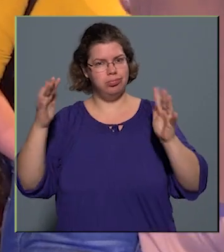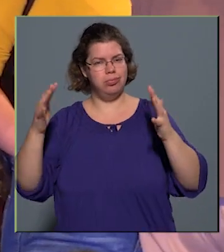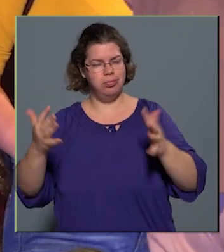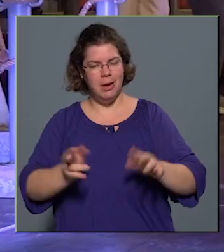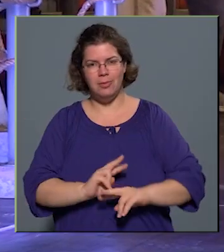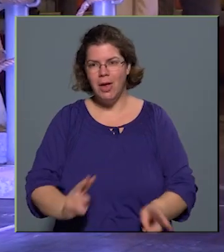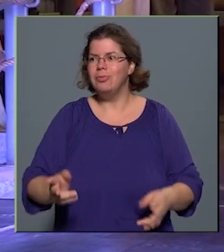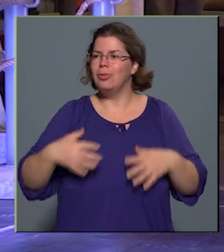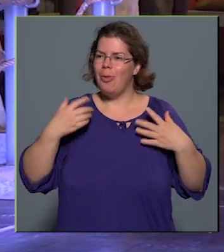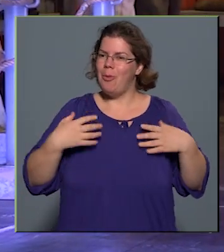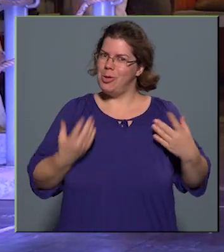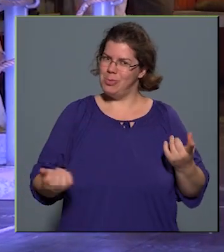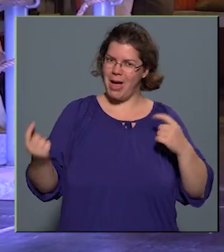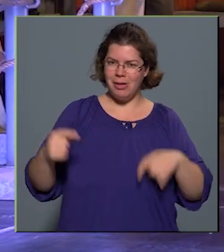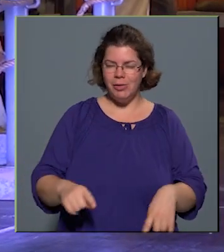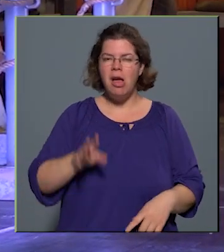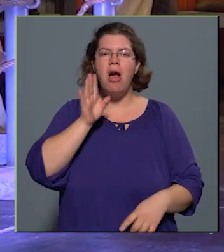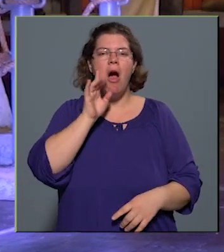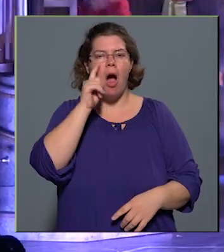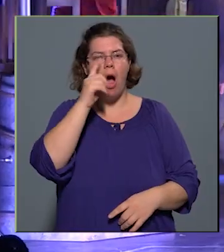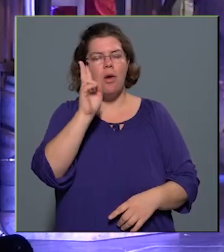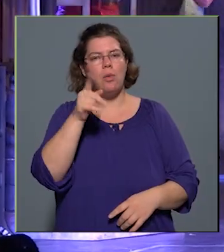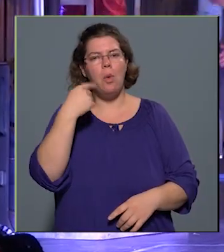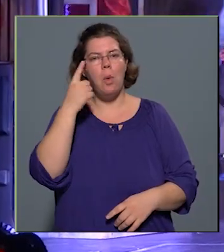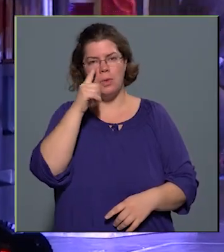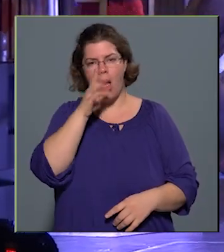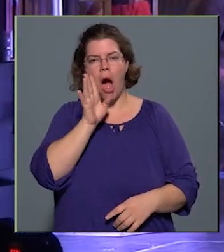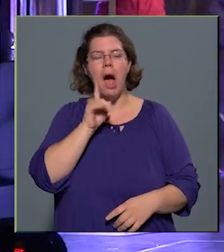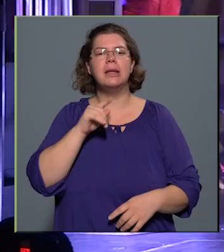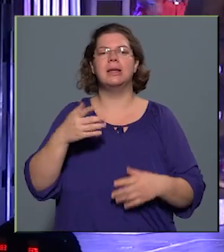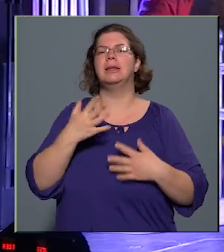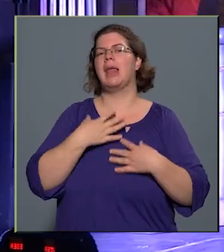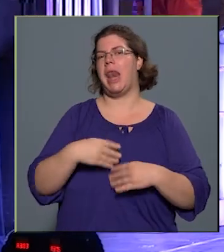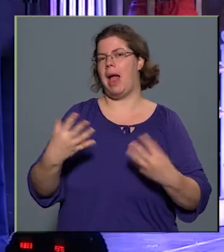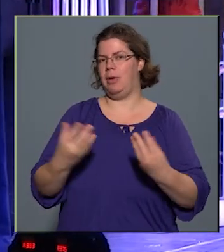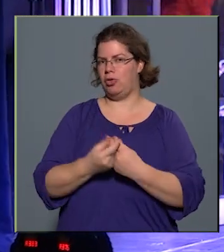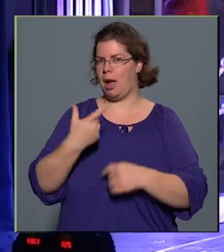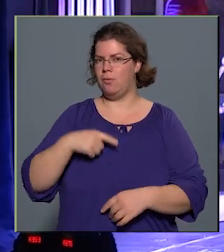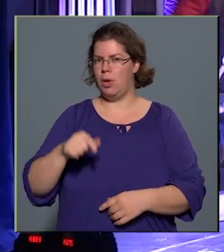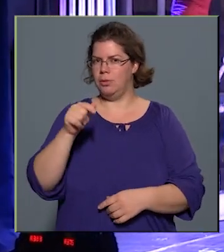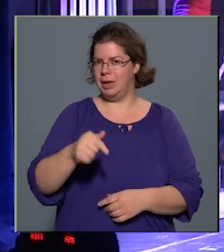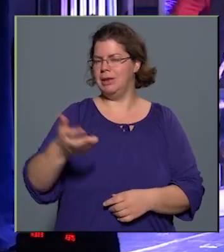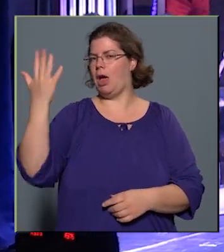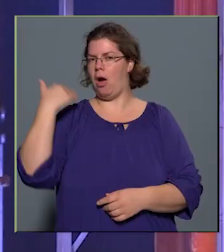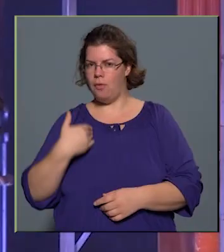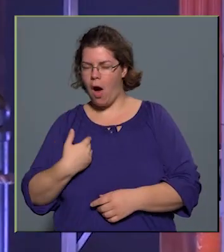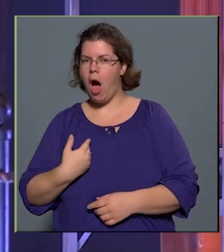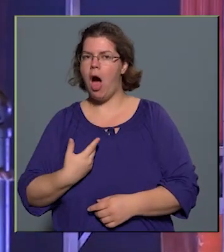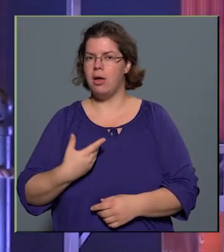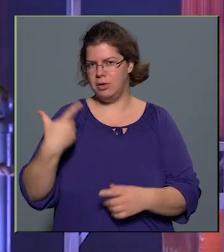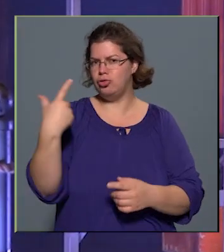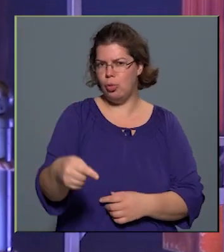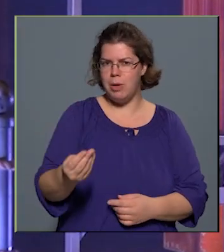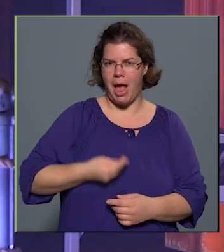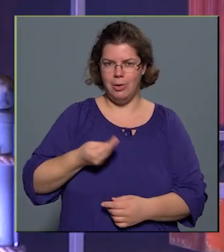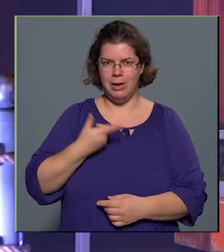Úgyhogy örömmel jövünk ide. Az ankonai szerelmesekkel voltunk itt egy éve. Az is egy dupla előadás volt, és nagy várakozással